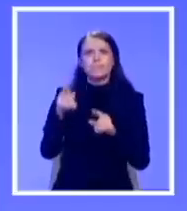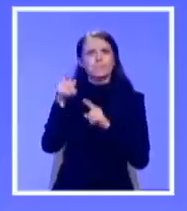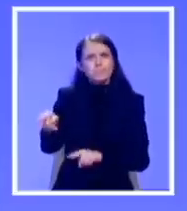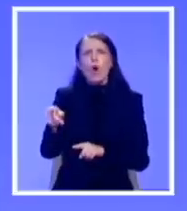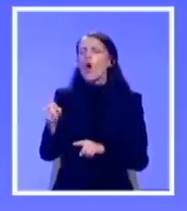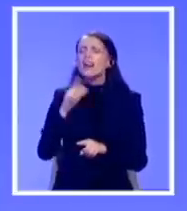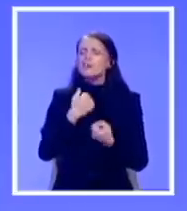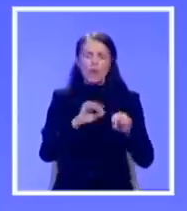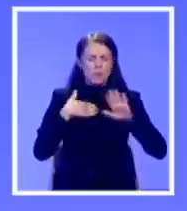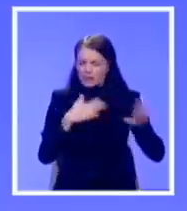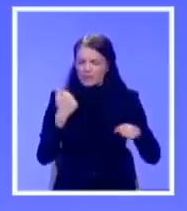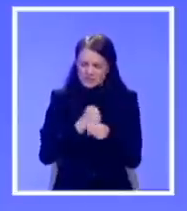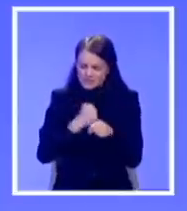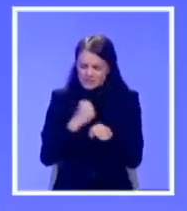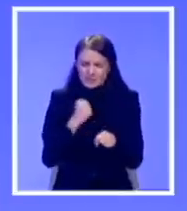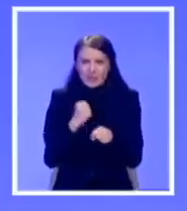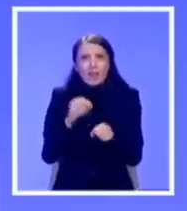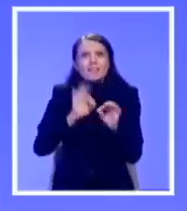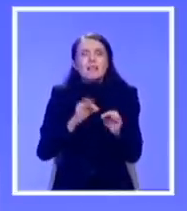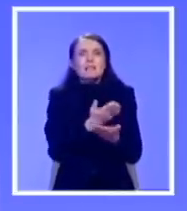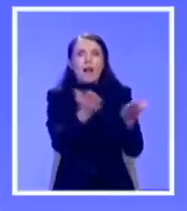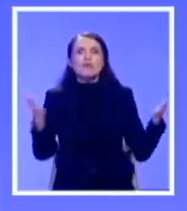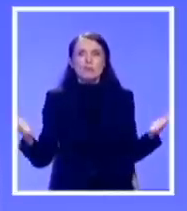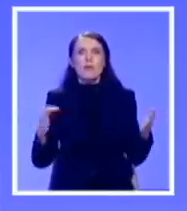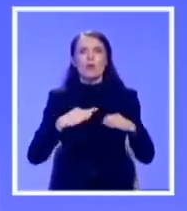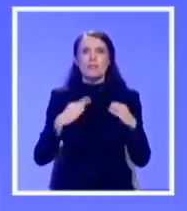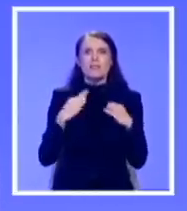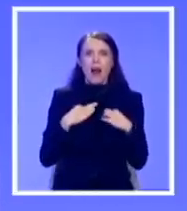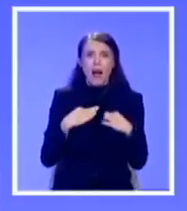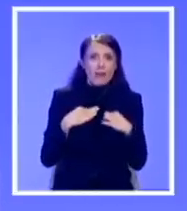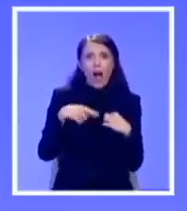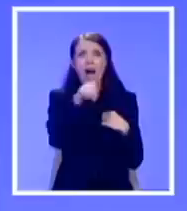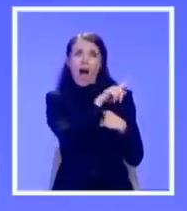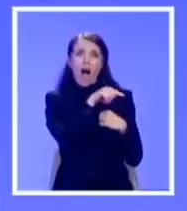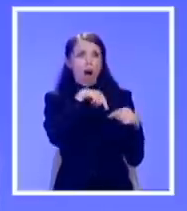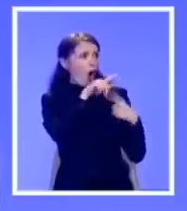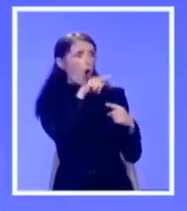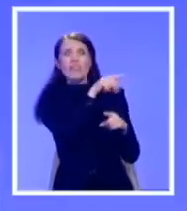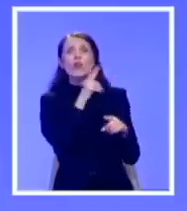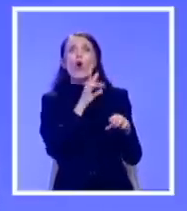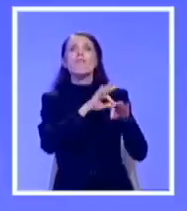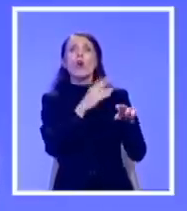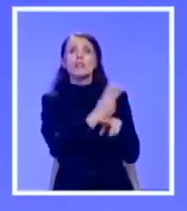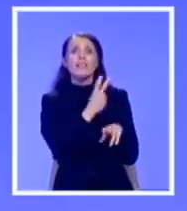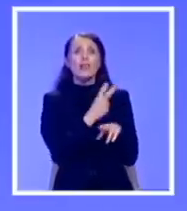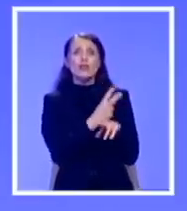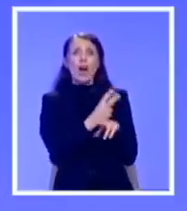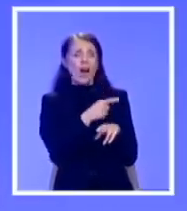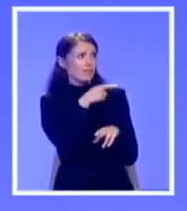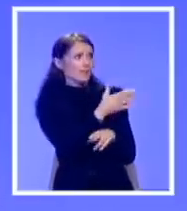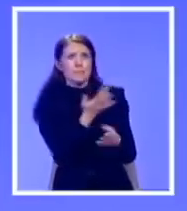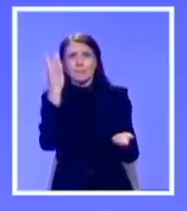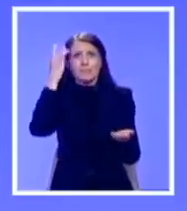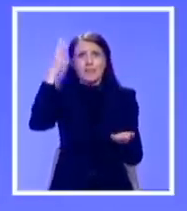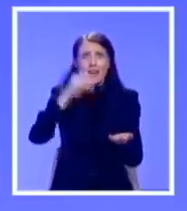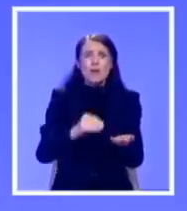kako bismo sačuvali javno zdravlje. Uprekos diletantima sa vrha države koji su naslali o shoppingu Milano u vreme dok se ceo svet borio sa